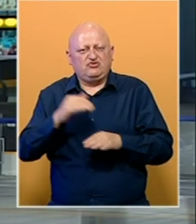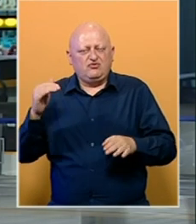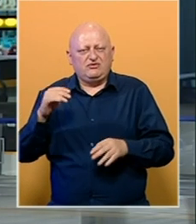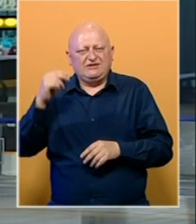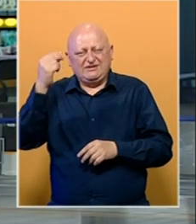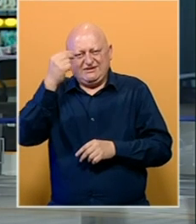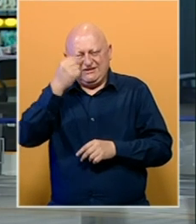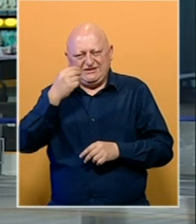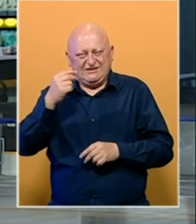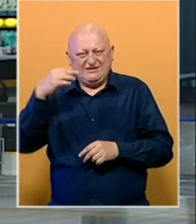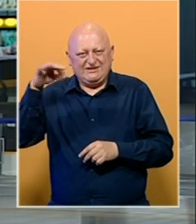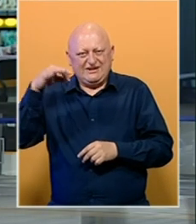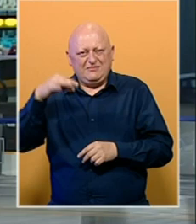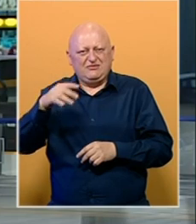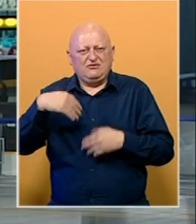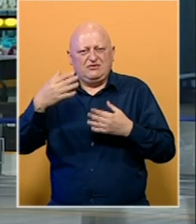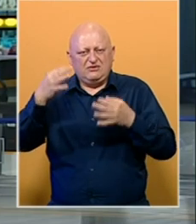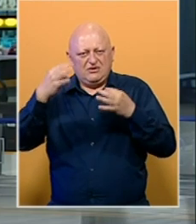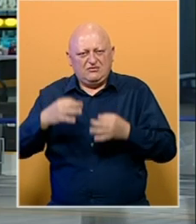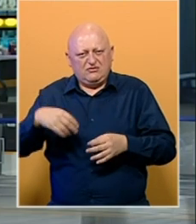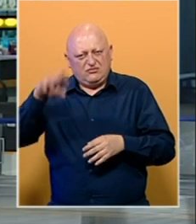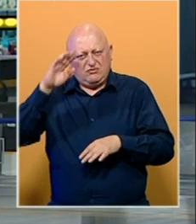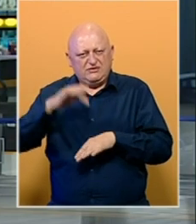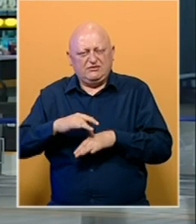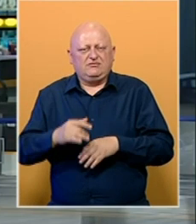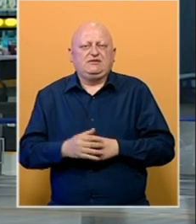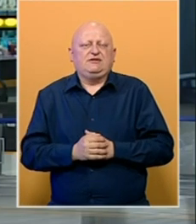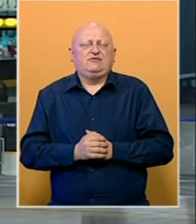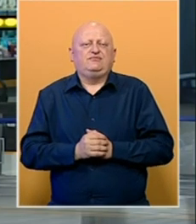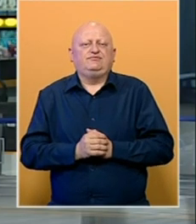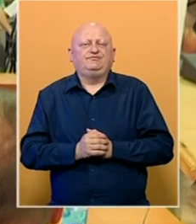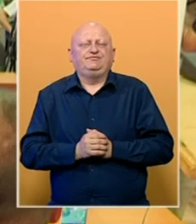Srebrenica počast svim stradalima odali su u memorialnom centru potočari.